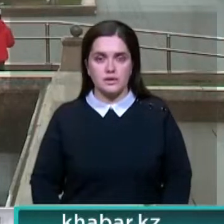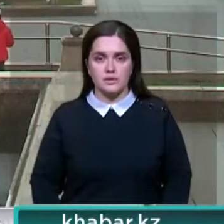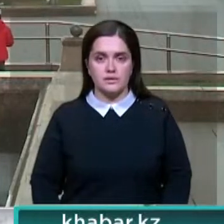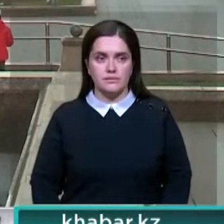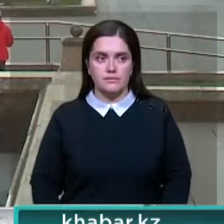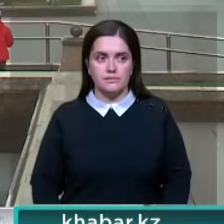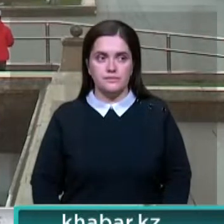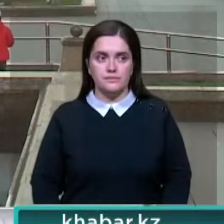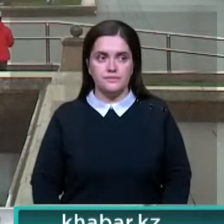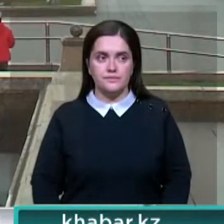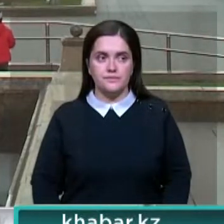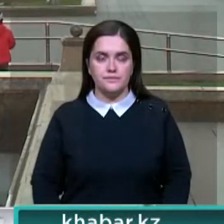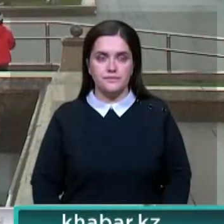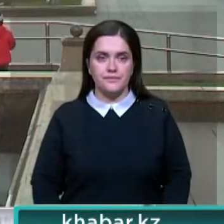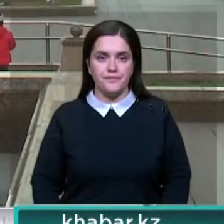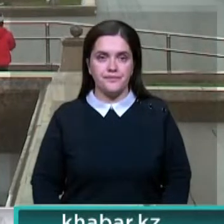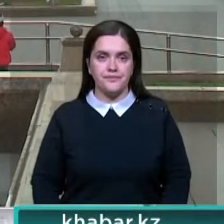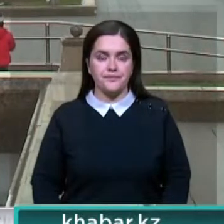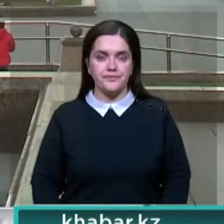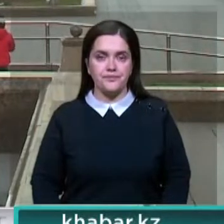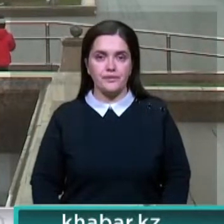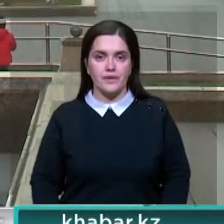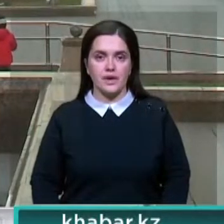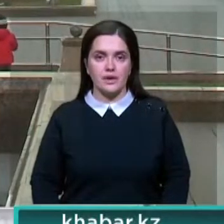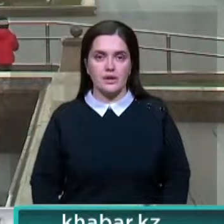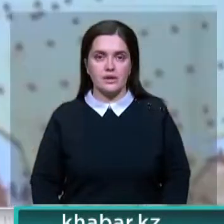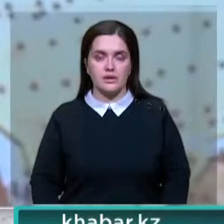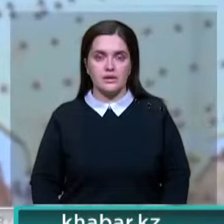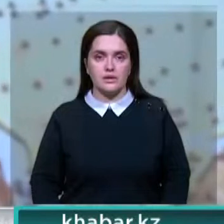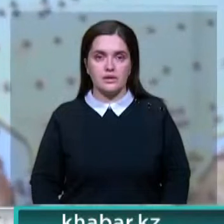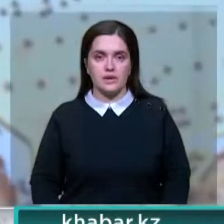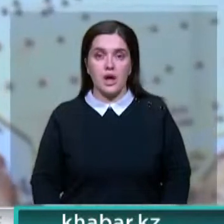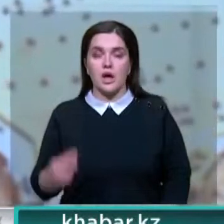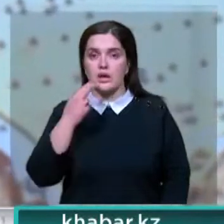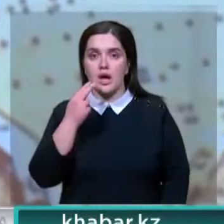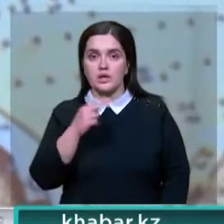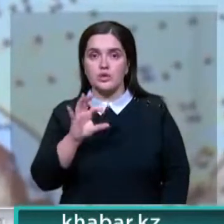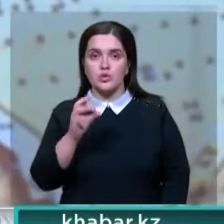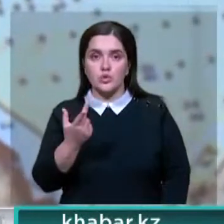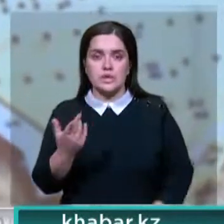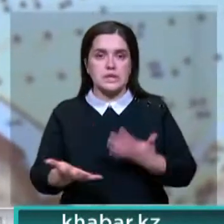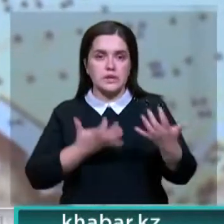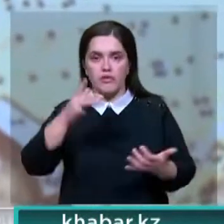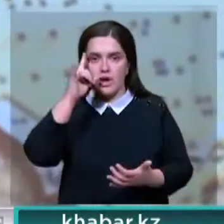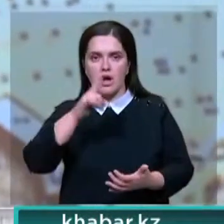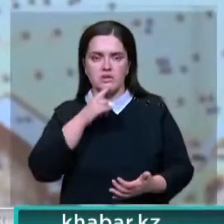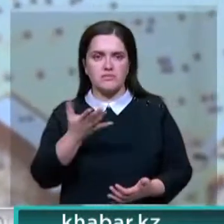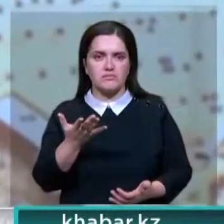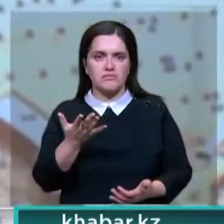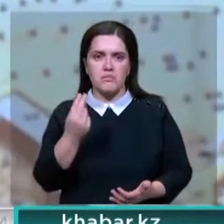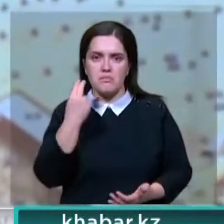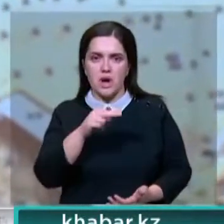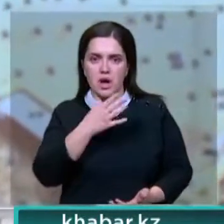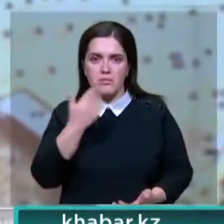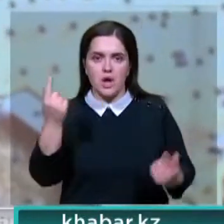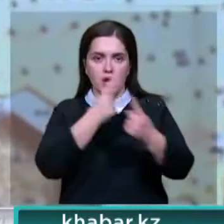поддержке телерадиокомплекса президента. Итоги дня. Качество социсследований в Казахстане оставляет желать лучшего,